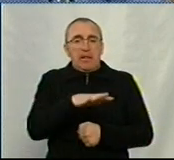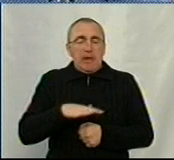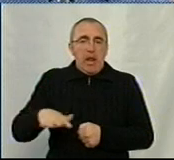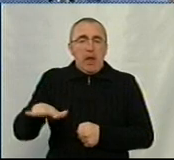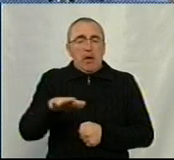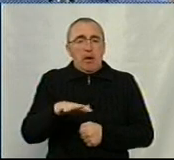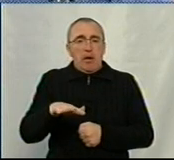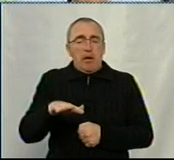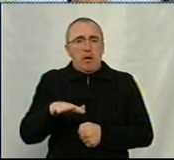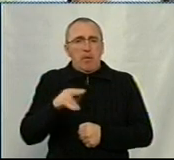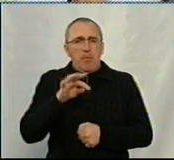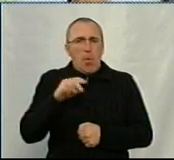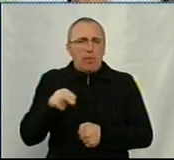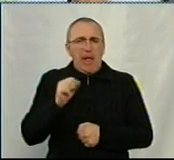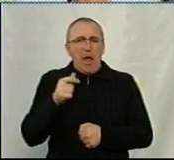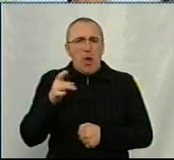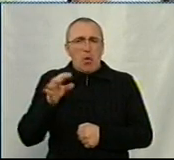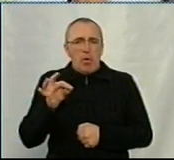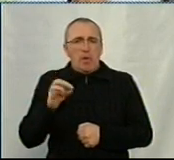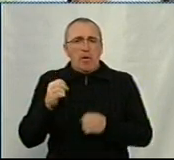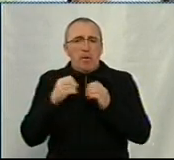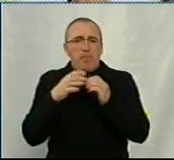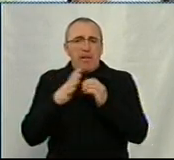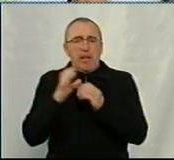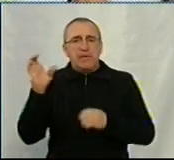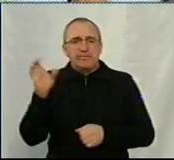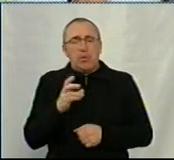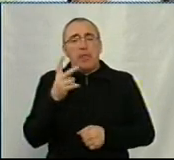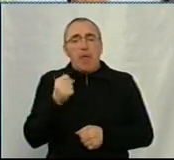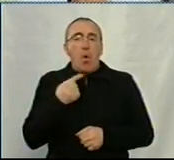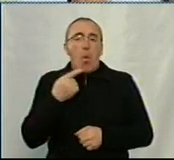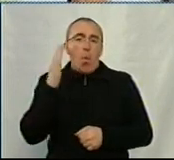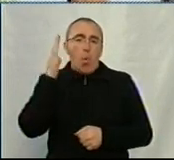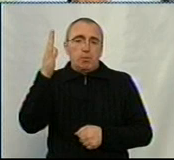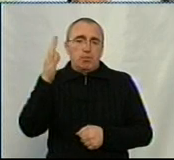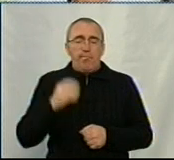Прадагра. 15 секунд на голосування, будь ласка.